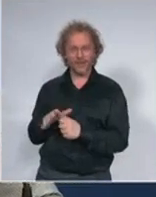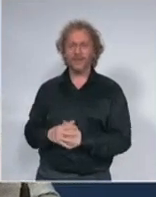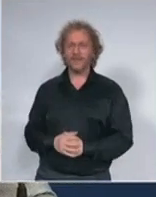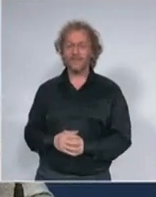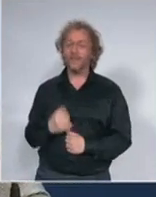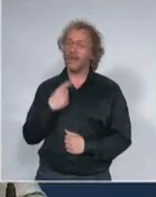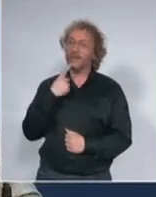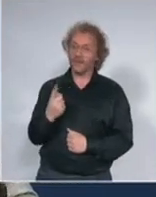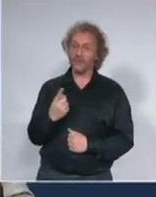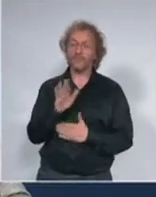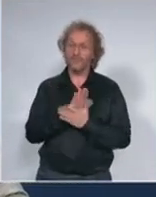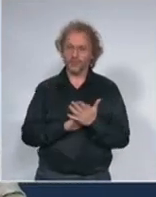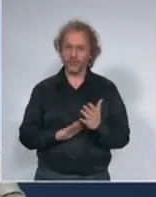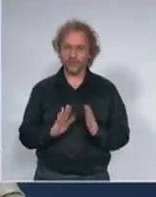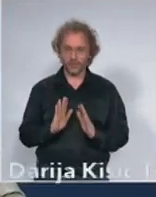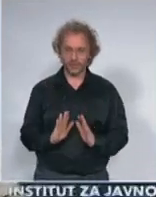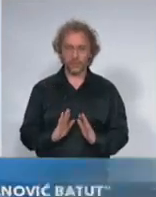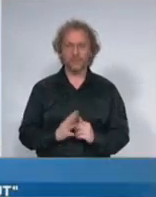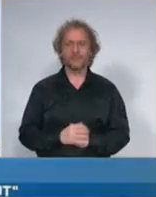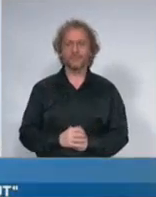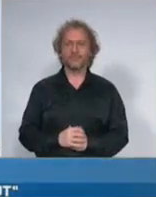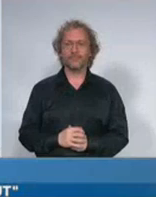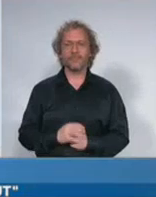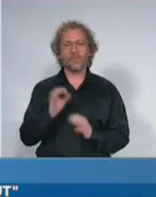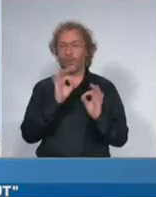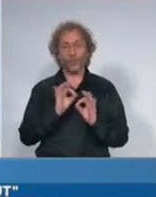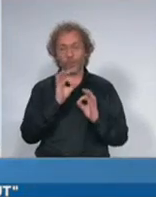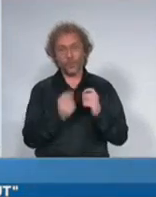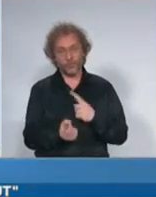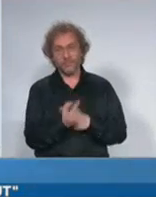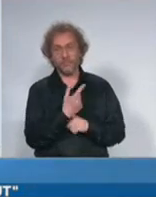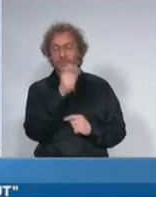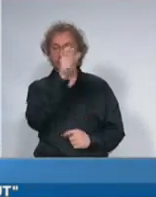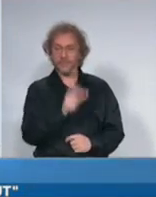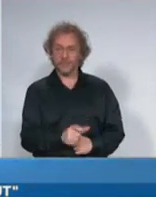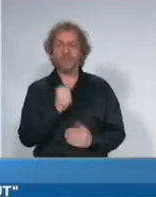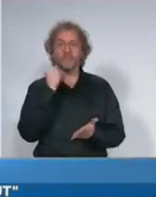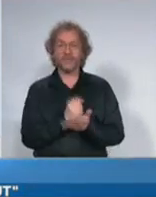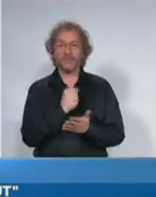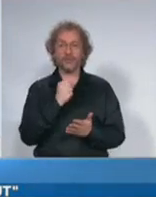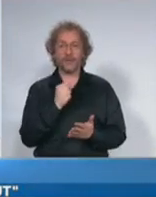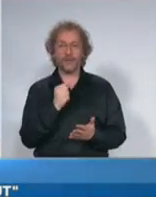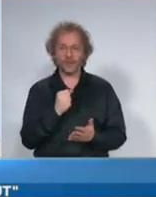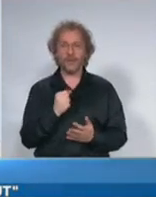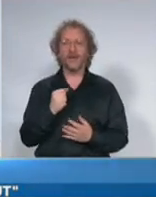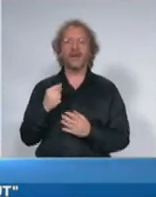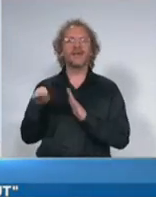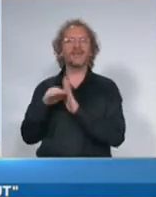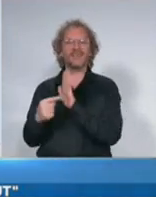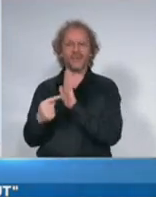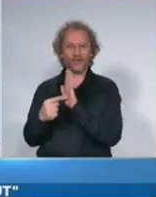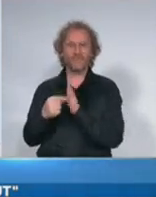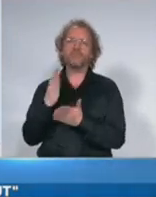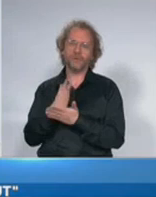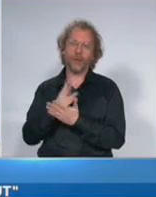uvek nismo imali prvi slučaj dok nismo imali importovani slučaj kriterijumi su bili drugačiji i tako nam je